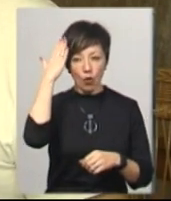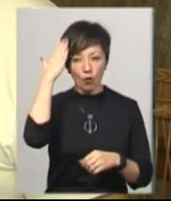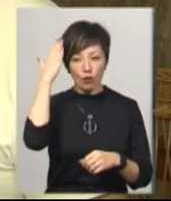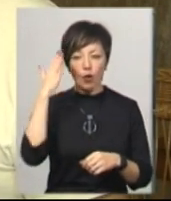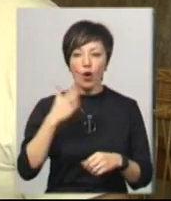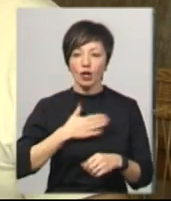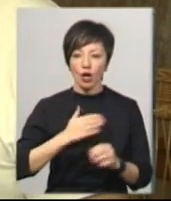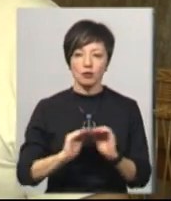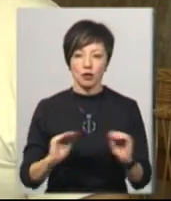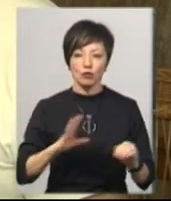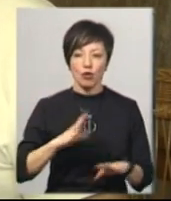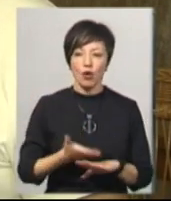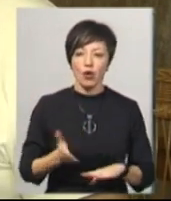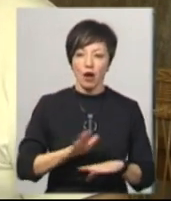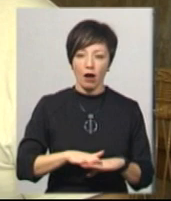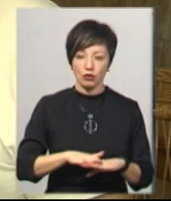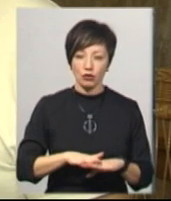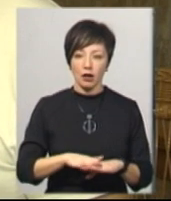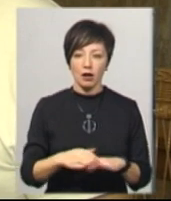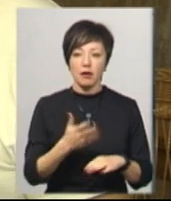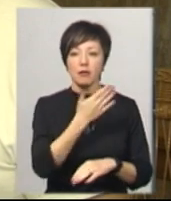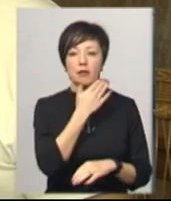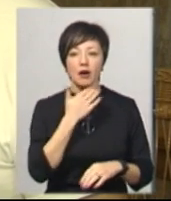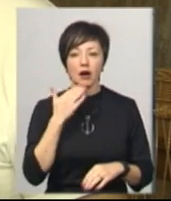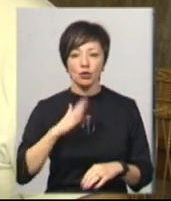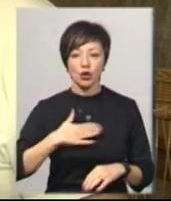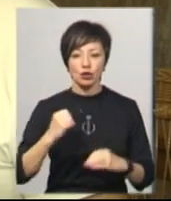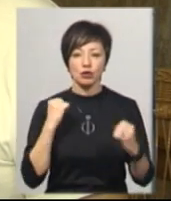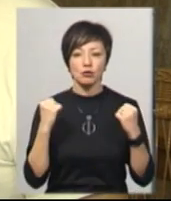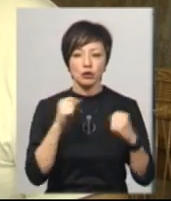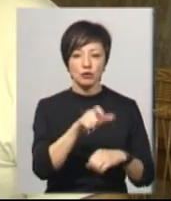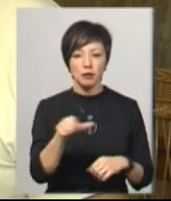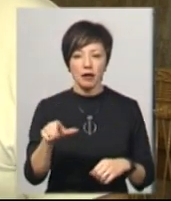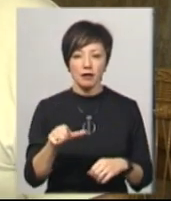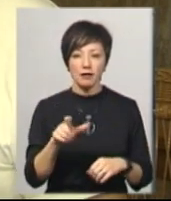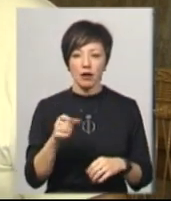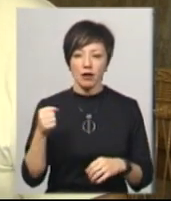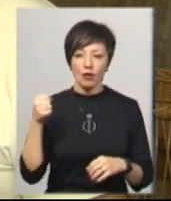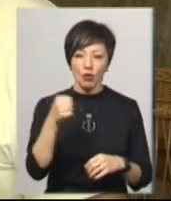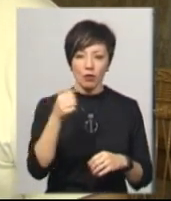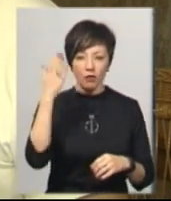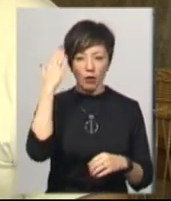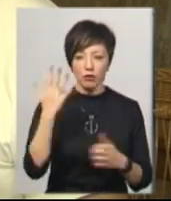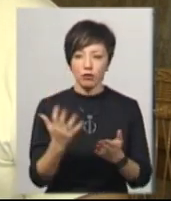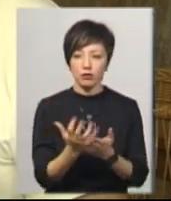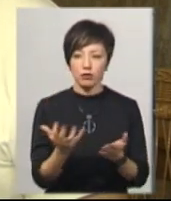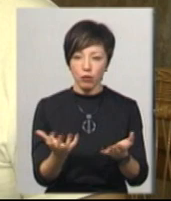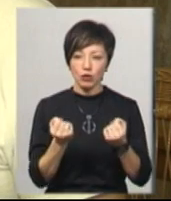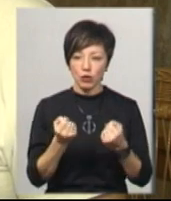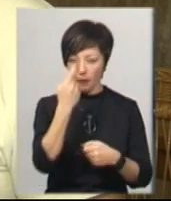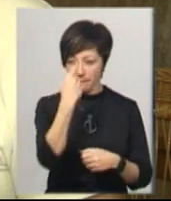нашим дітям було тяжко. І велика кількість наших спортсменів, коли наносили удари руками в голову, отримали